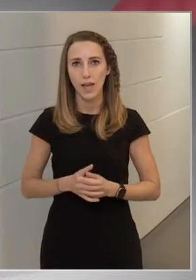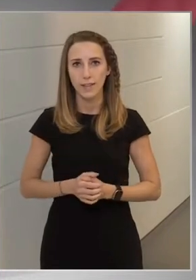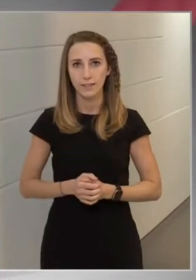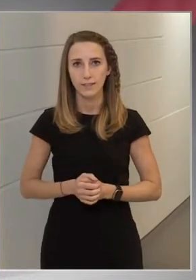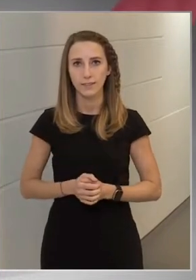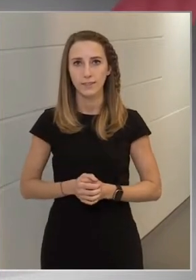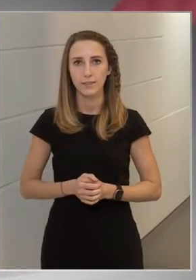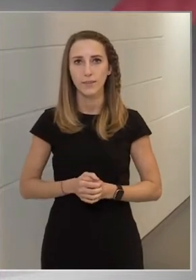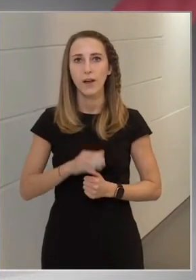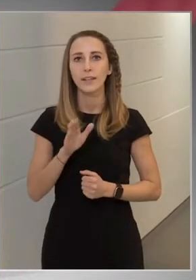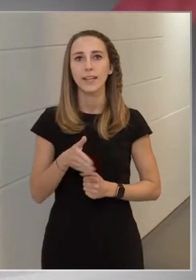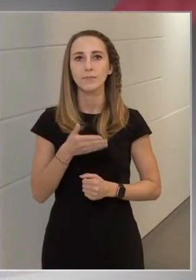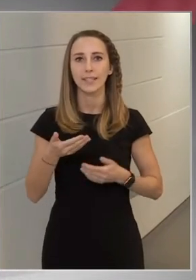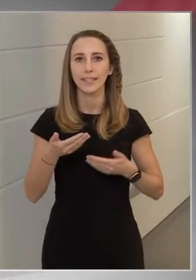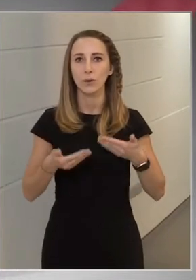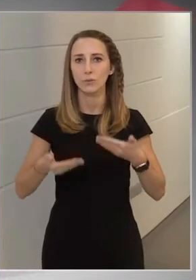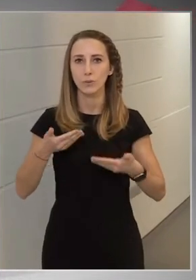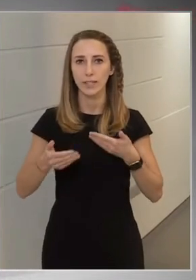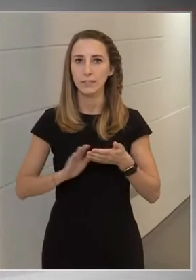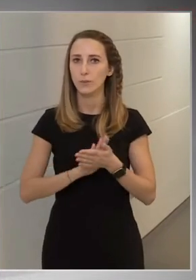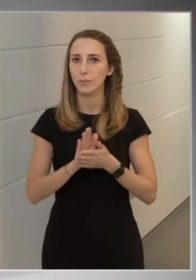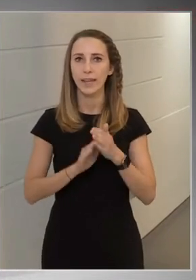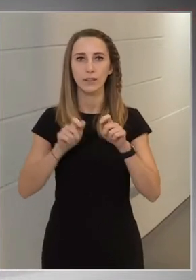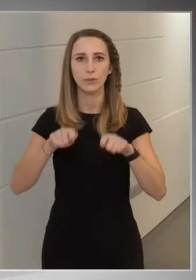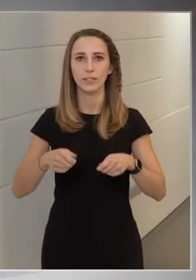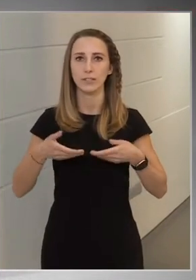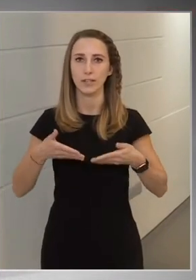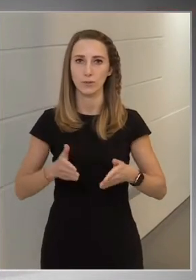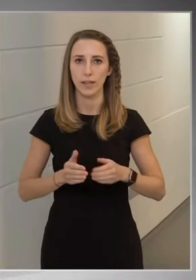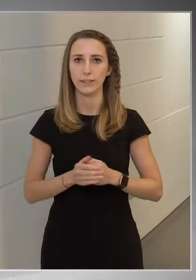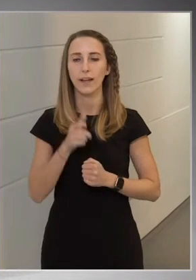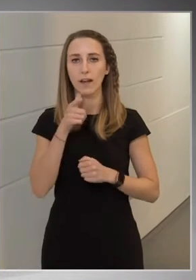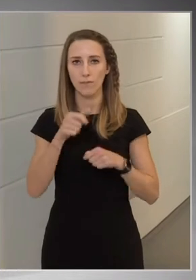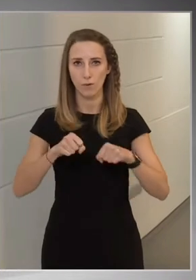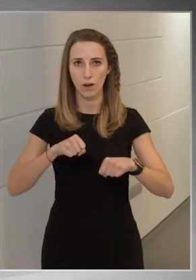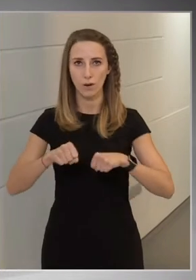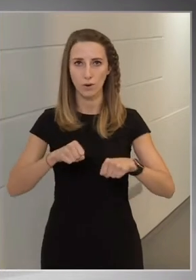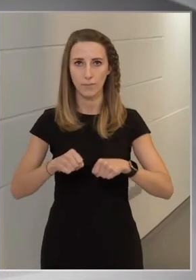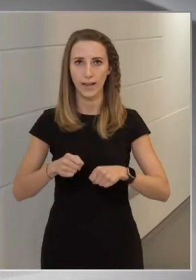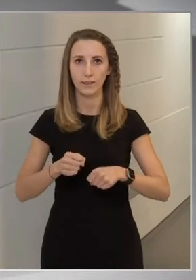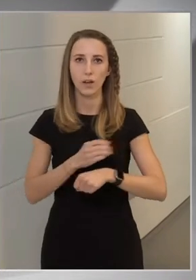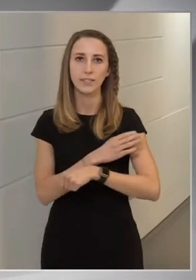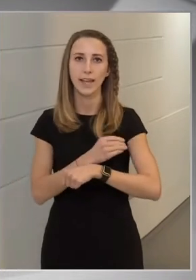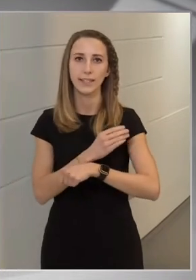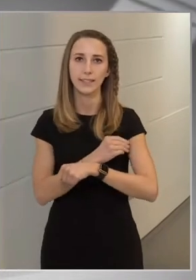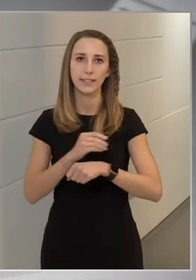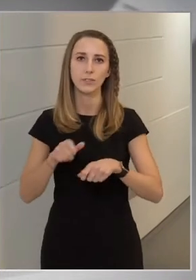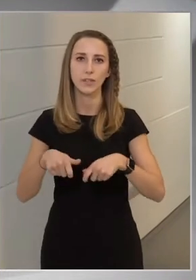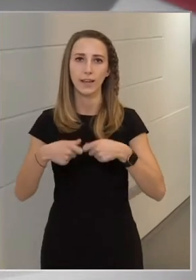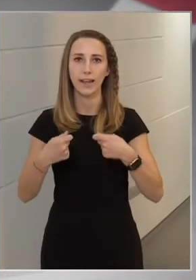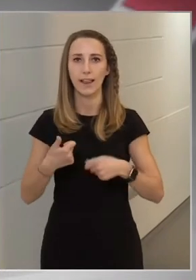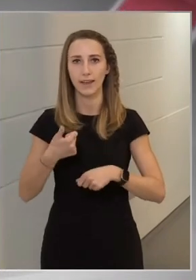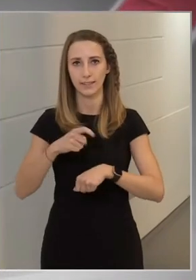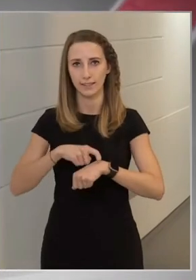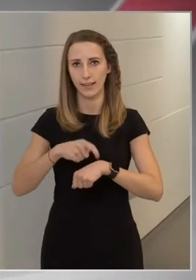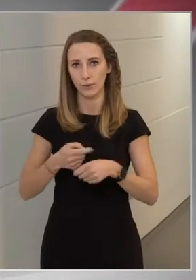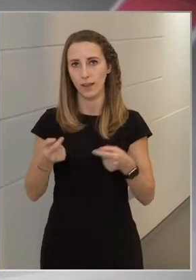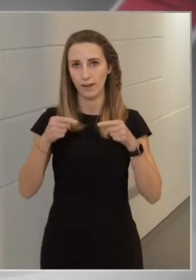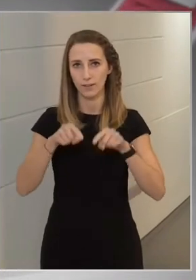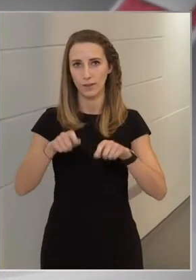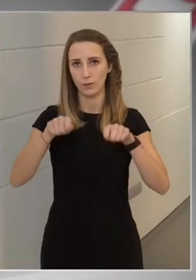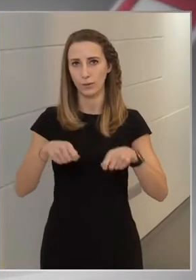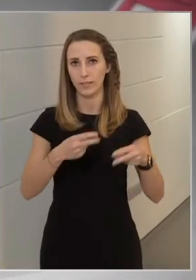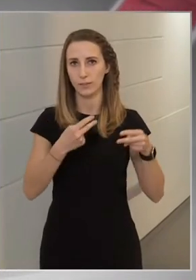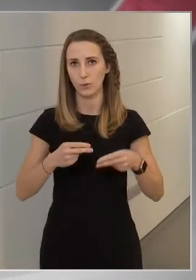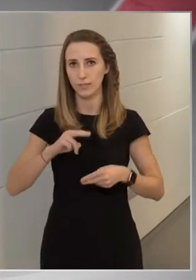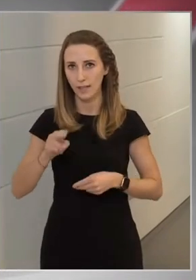hogy a nemzeti konzultáción milyen döntések születnek, fog a kormány az enyhítésekkel egyidejüleg döntést hozni arról,